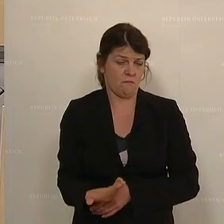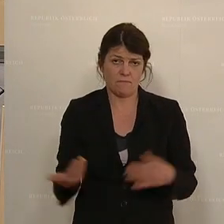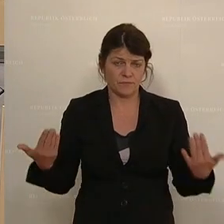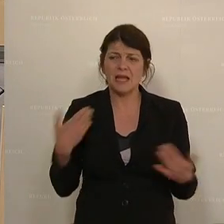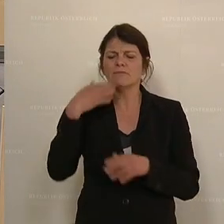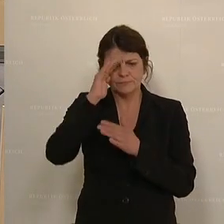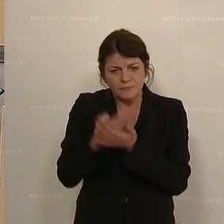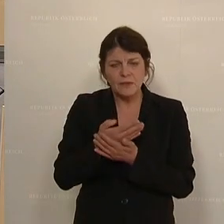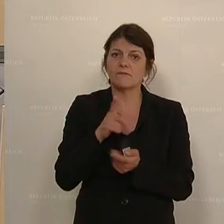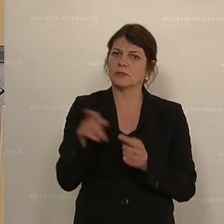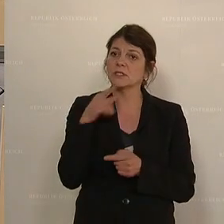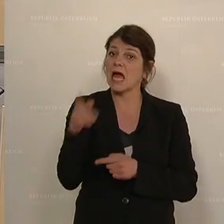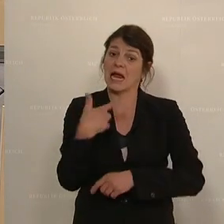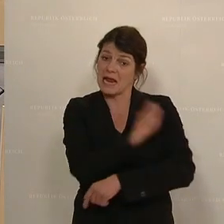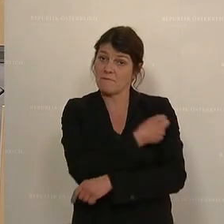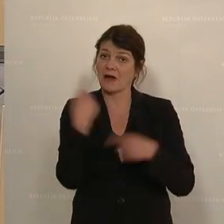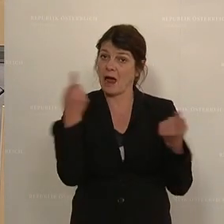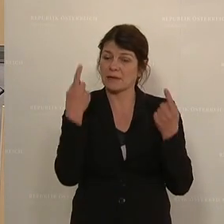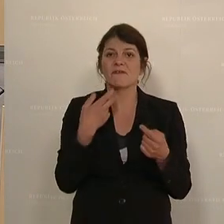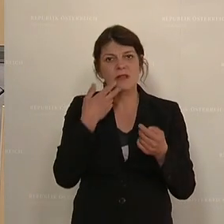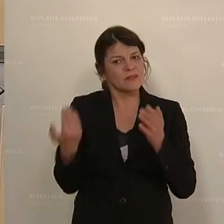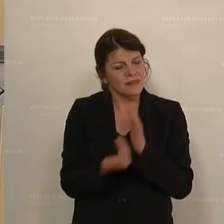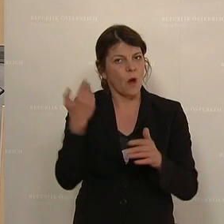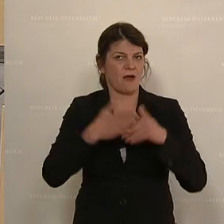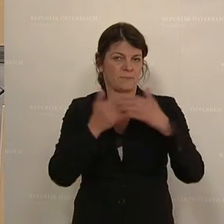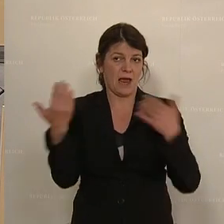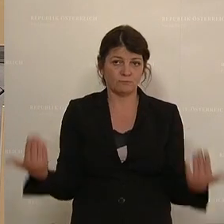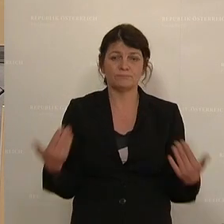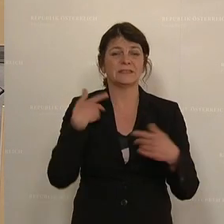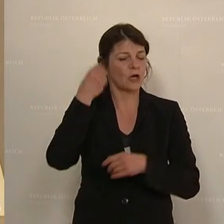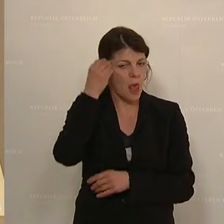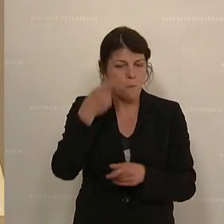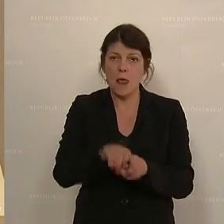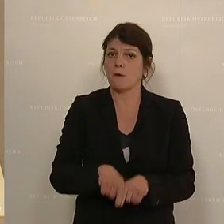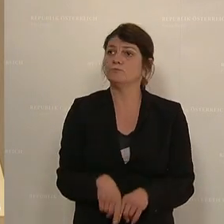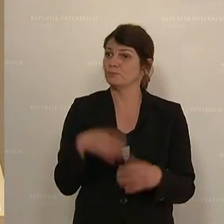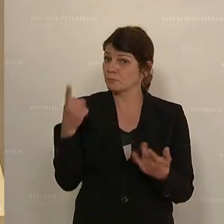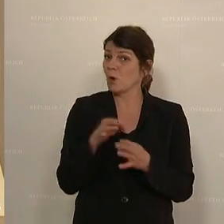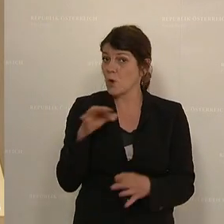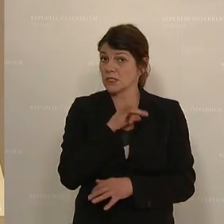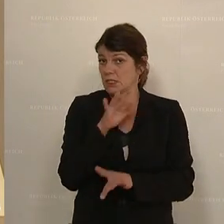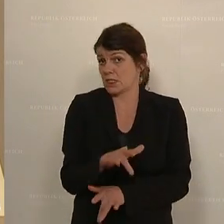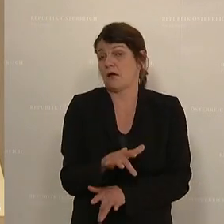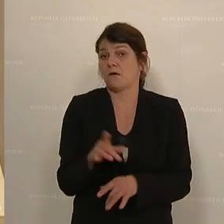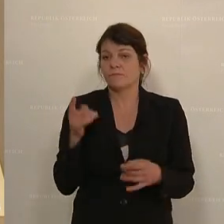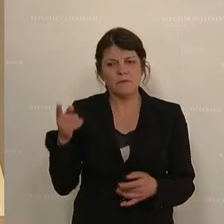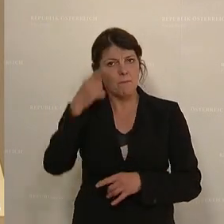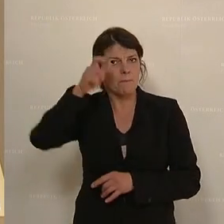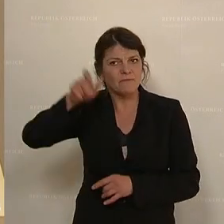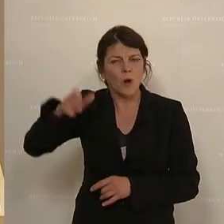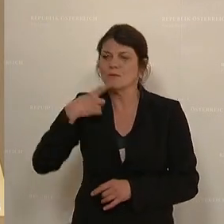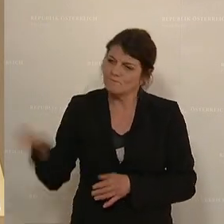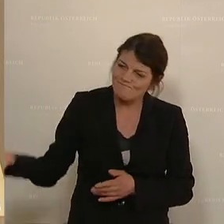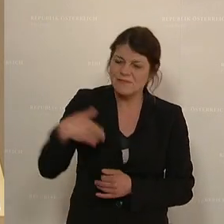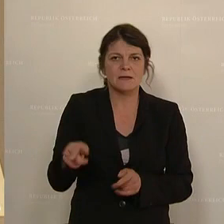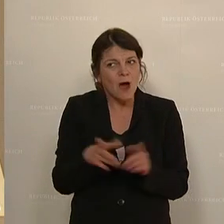Ihnen, wenn Sie sagen, ich will die Impfkampagne neu auf die Beine stellen. Ich glaube Ihnen auch, dass Sie daran interessiert sind, dass Sie die Bevölkerung mitnehmen